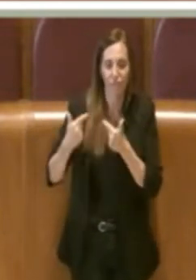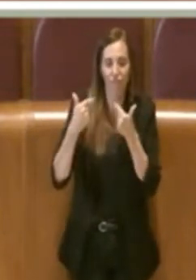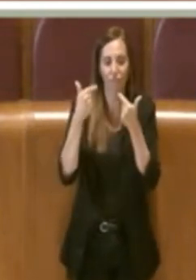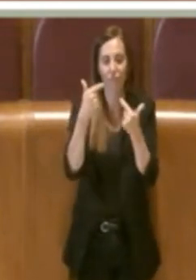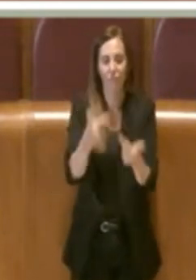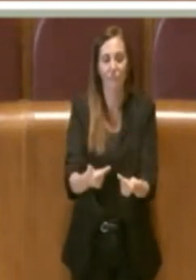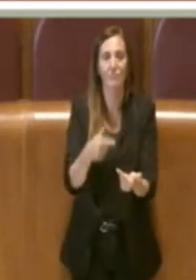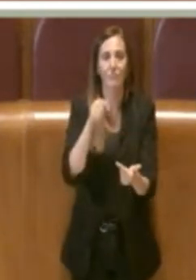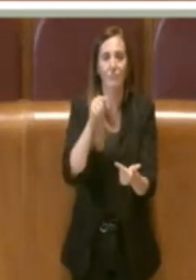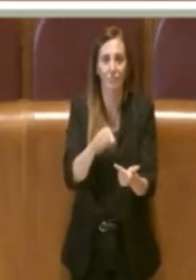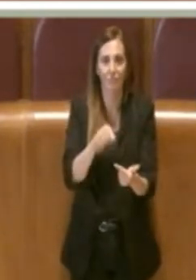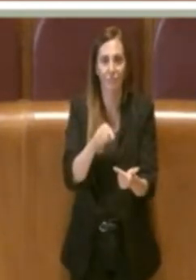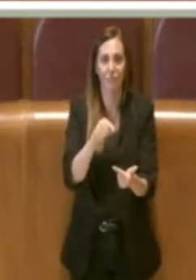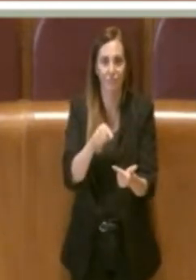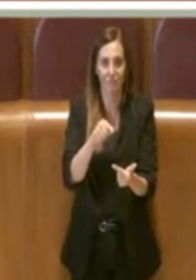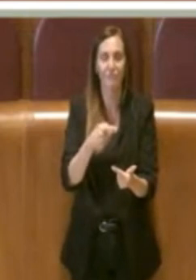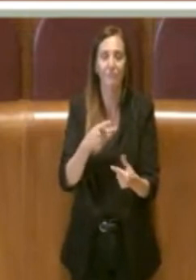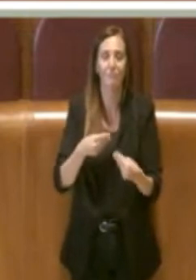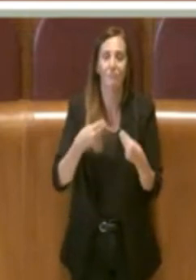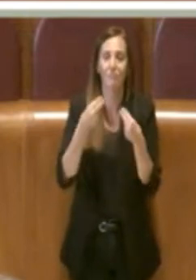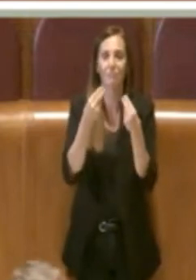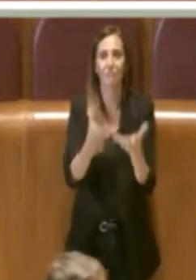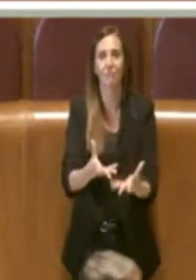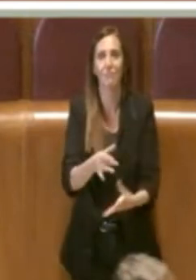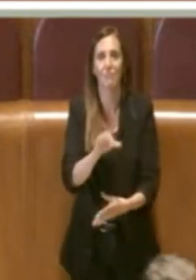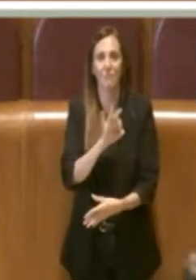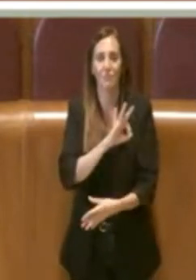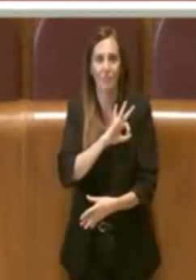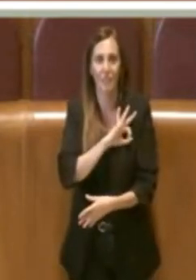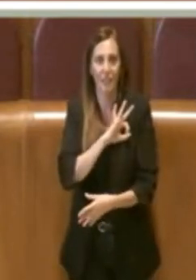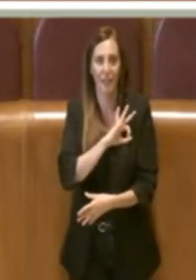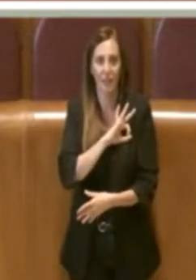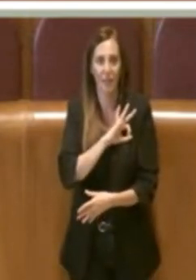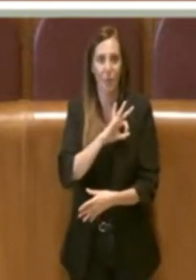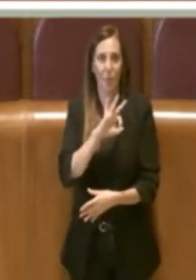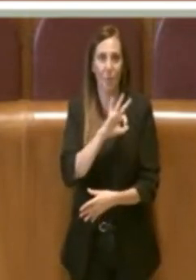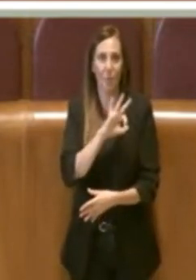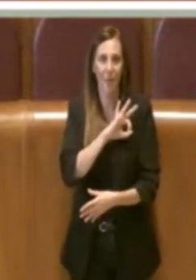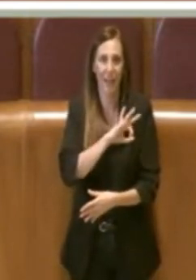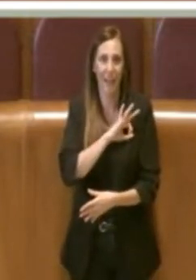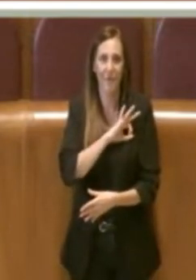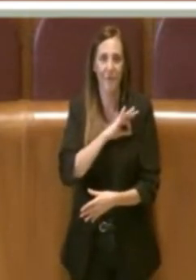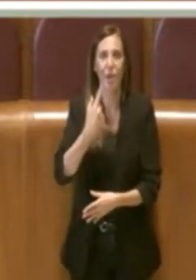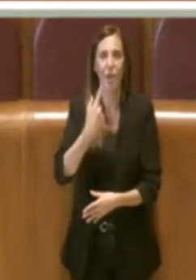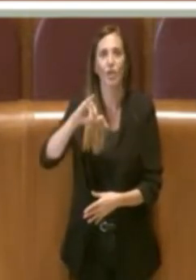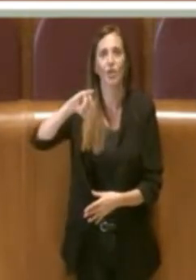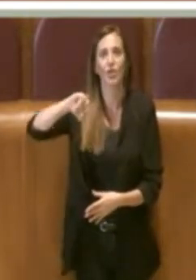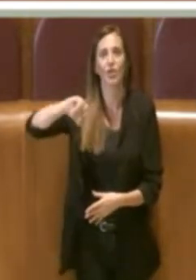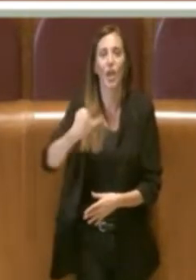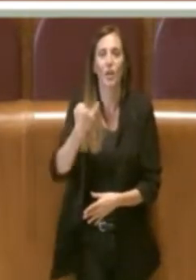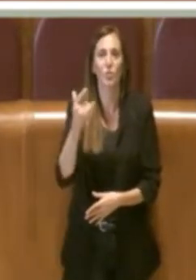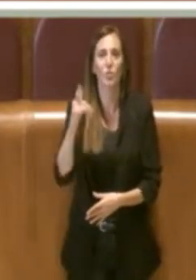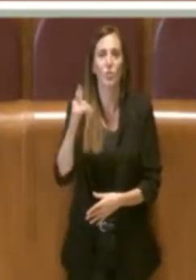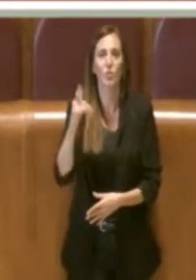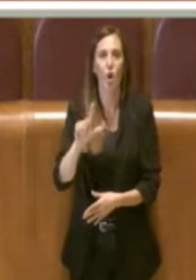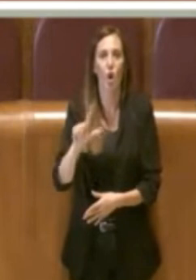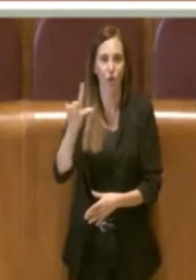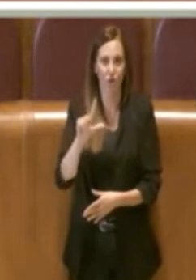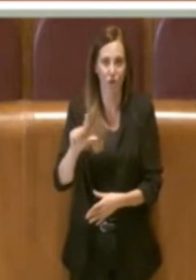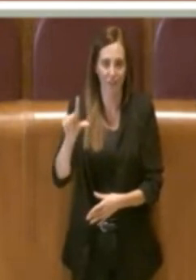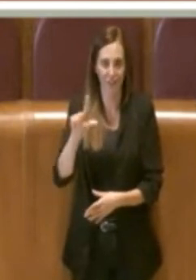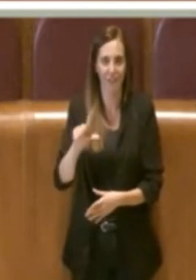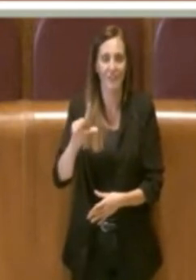rapportare un premio, che è il premio Giannius Loci, che dà riconoscimento